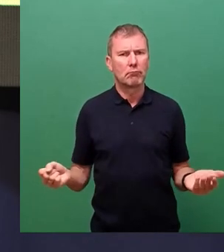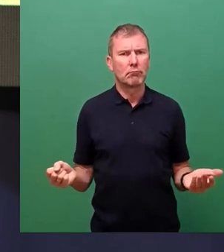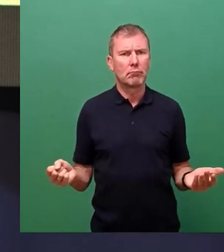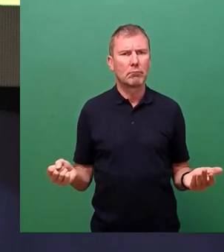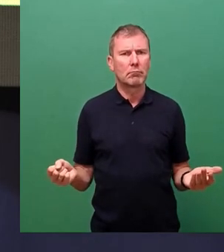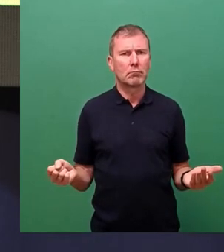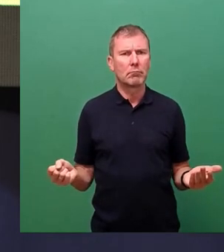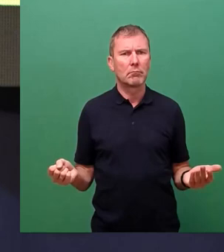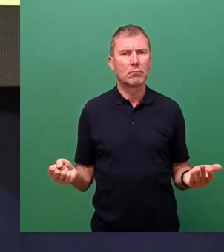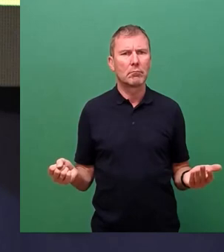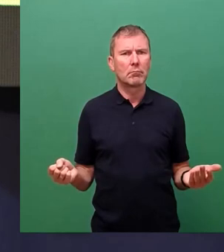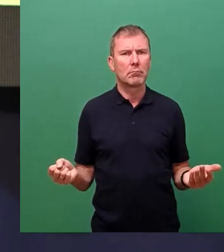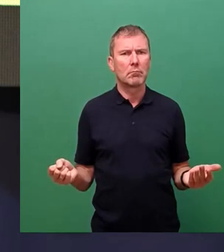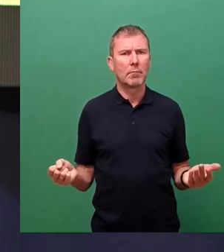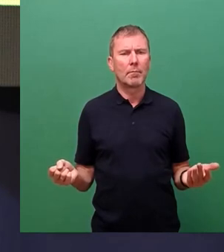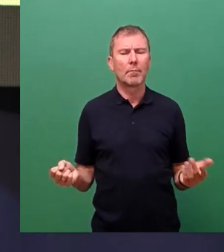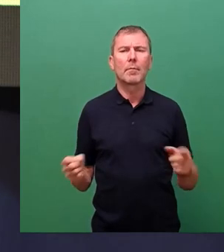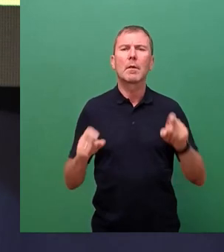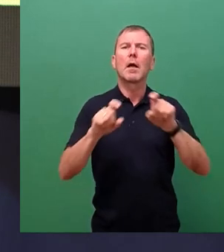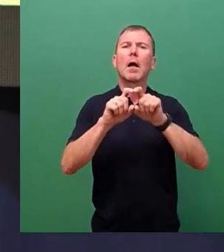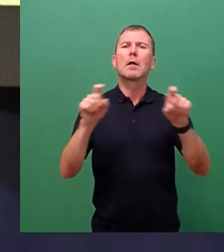Ich komme noch mal zum Thema Sport.